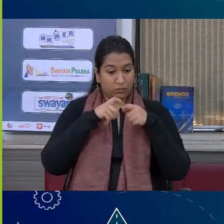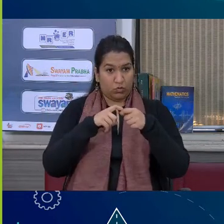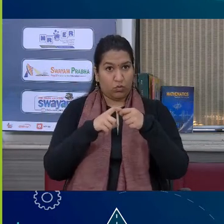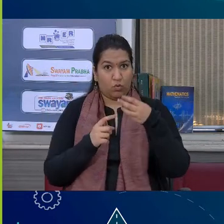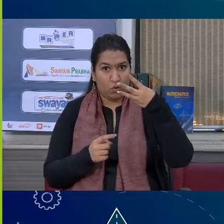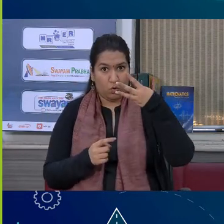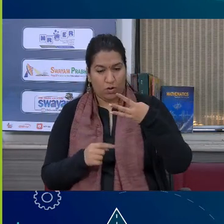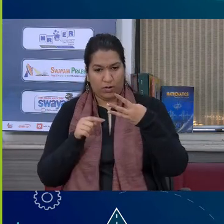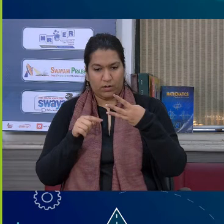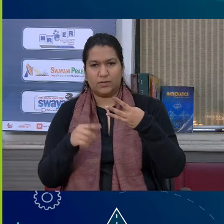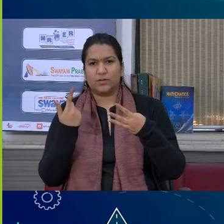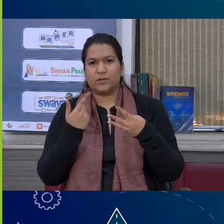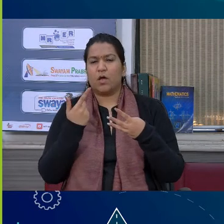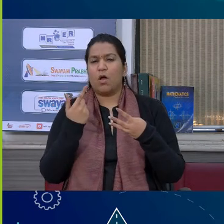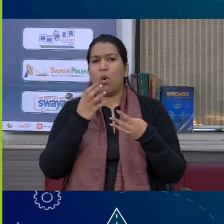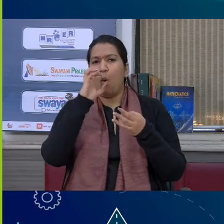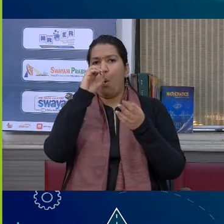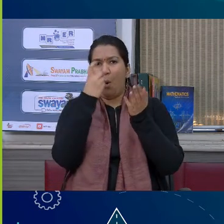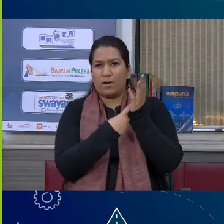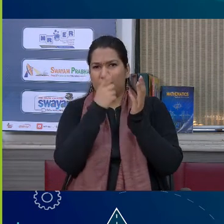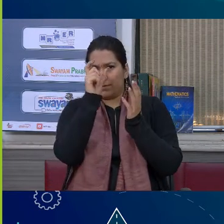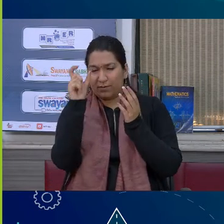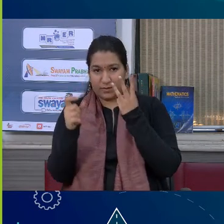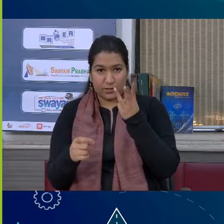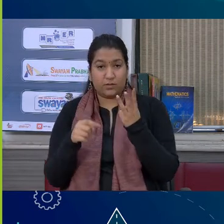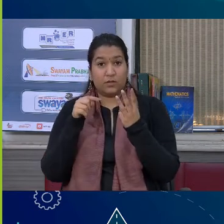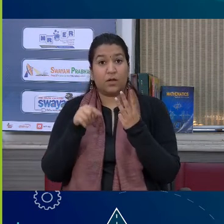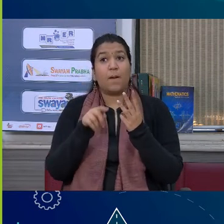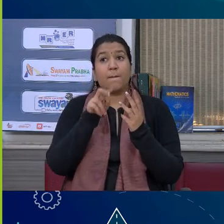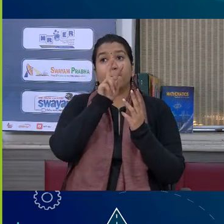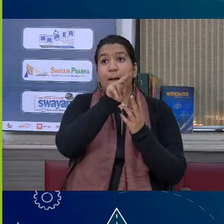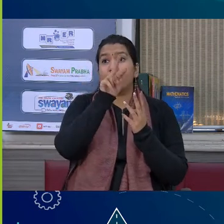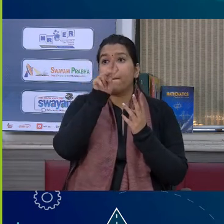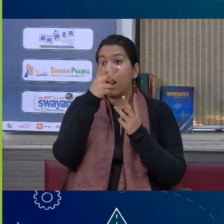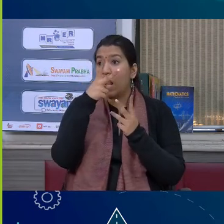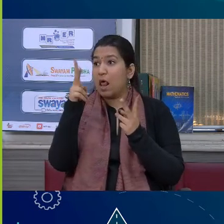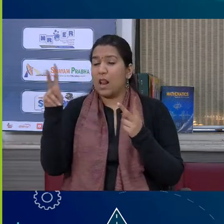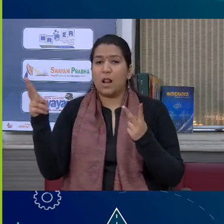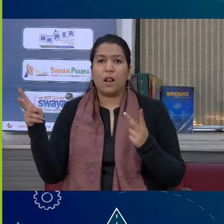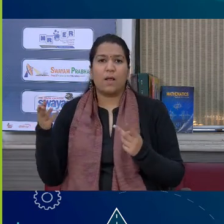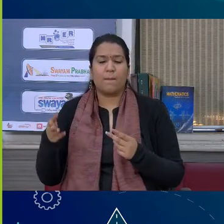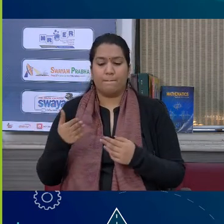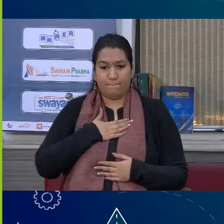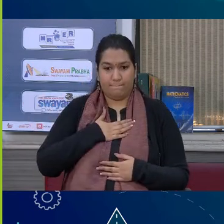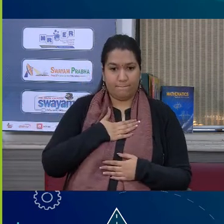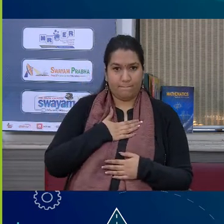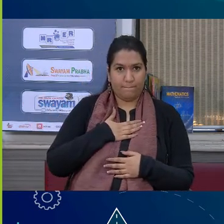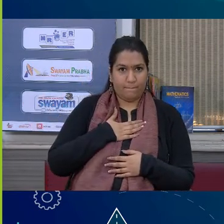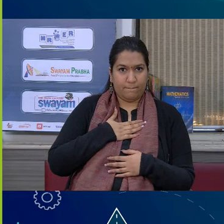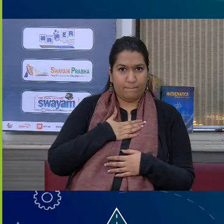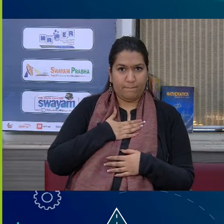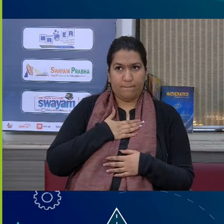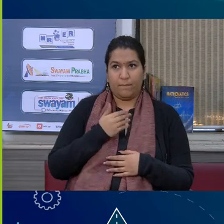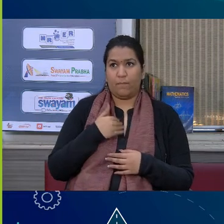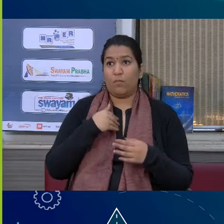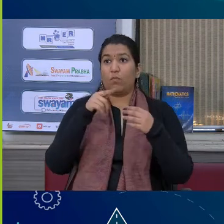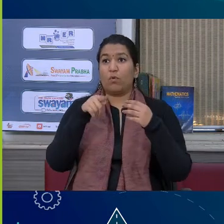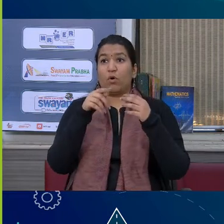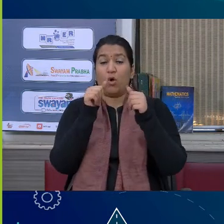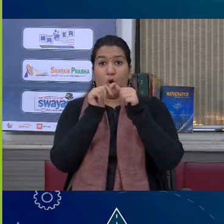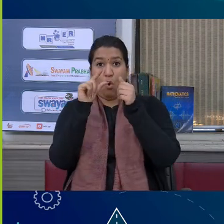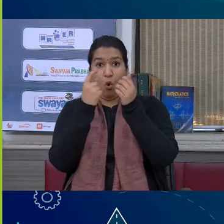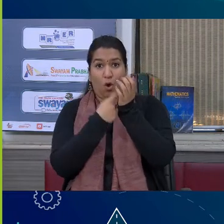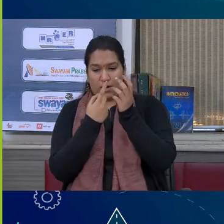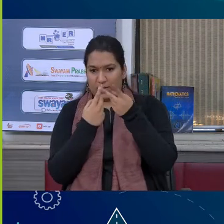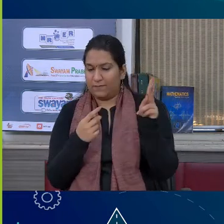आया है लेकिन तीनों जो है वो अलग लग बिन्नता लिया है मैं और मैं कुछ और हूँ और जो दूसरा और है